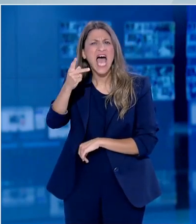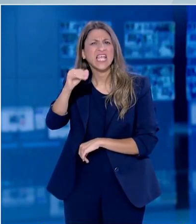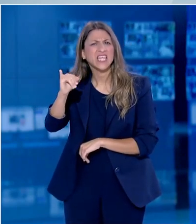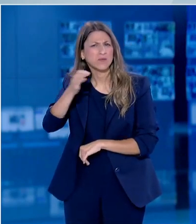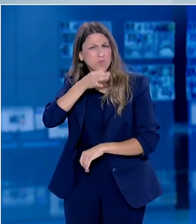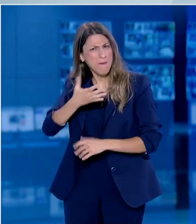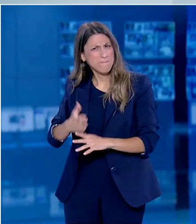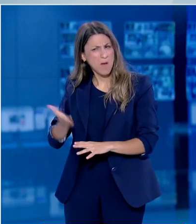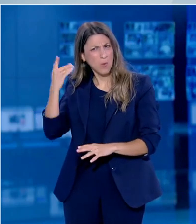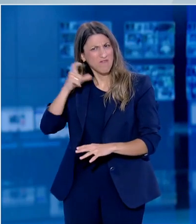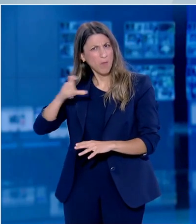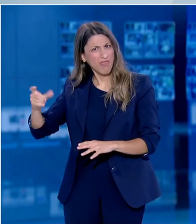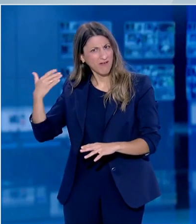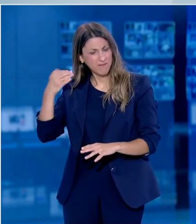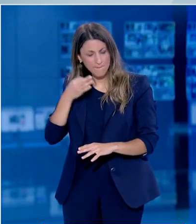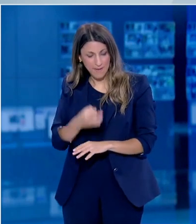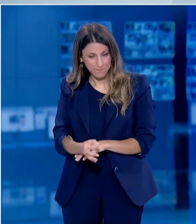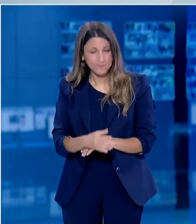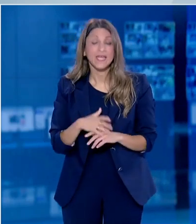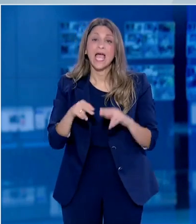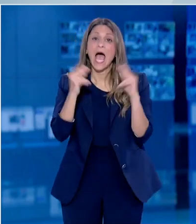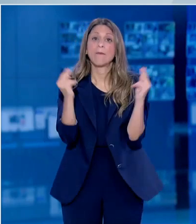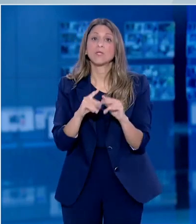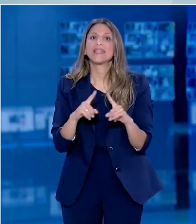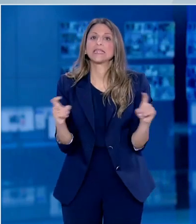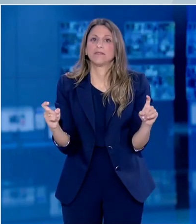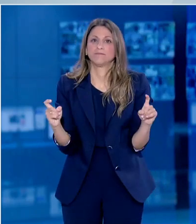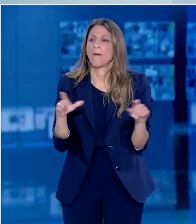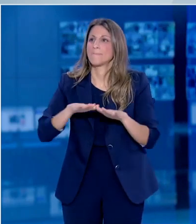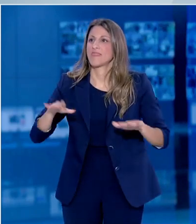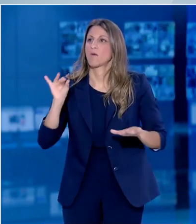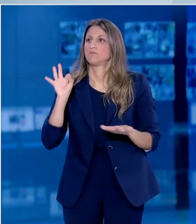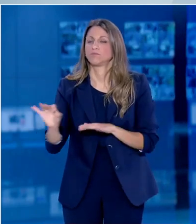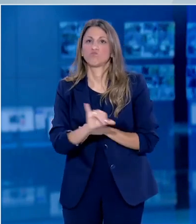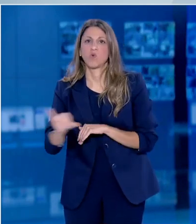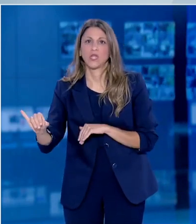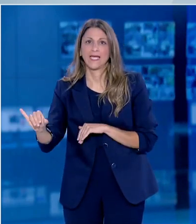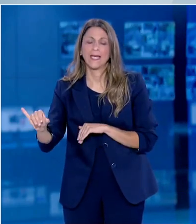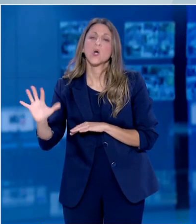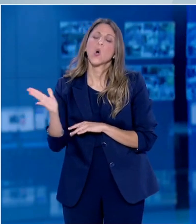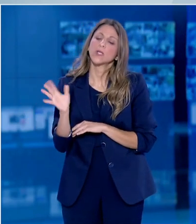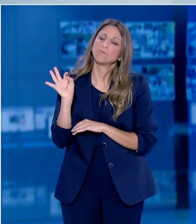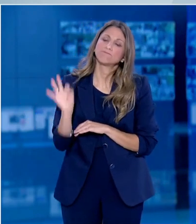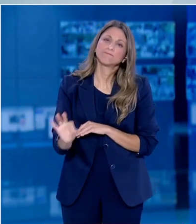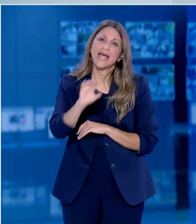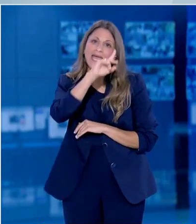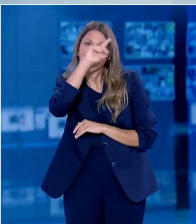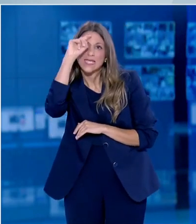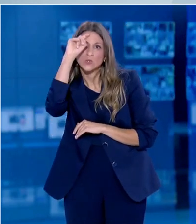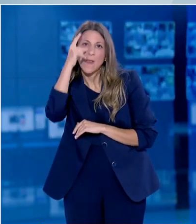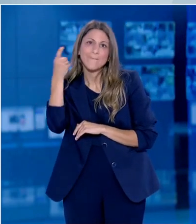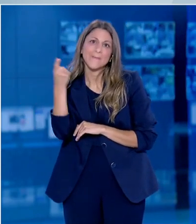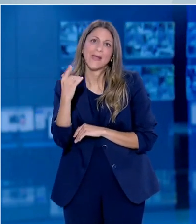συμπέρασμα από όλα αυτά δεν είναι πως δεν συμβαίνουν ή δεν θα συμβούν σε εμάς αλλά πως είναι πολύ σπάνια. Είναι πάρα πολύ μικρή η